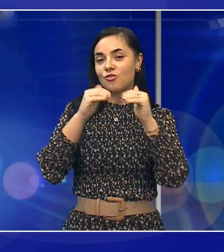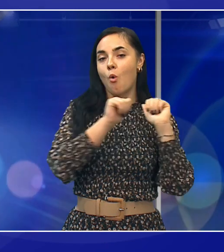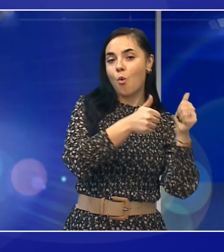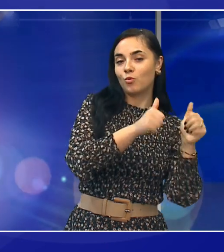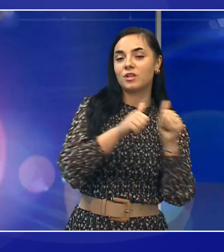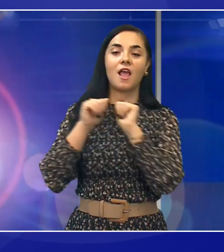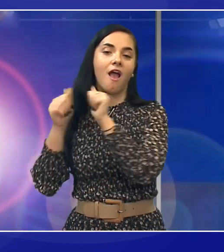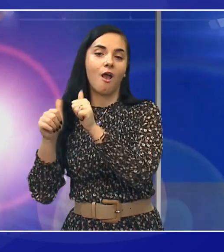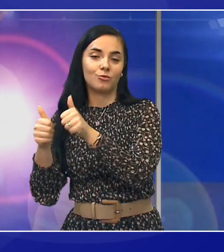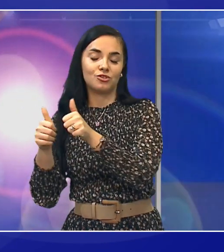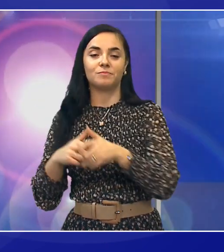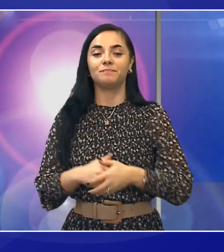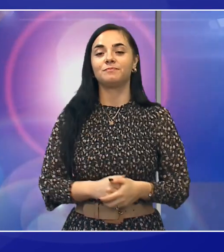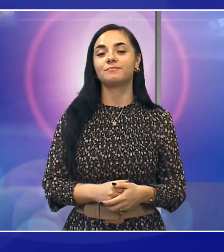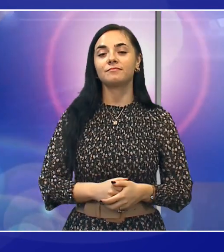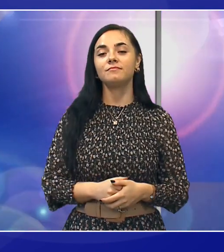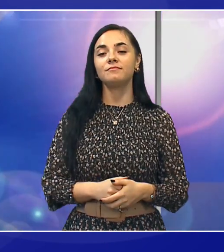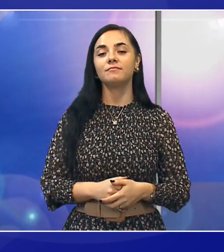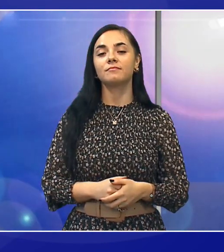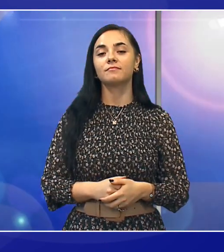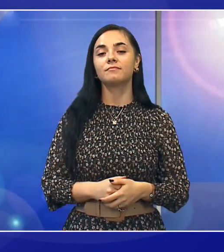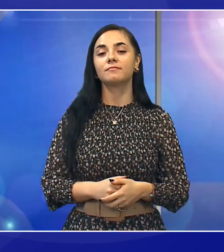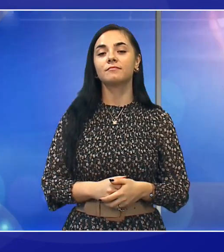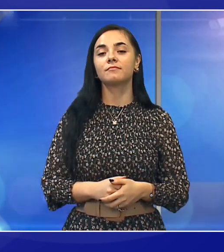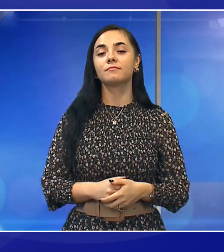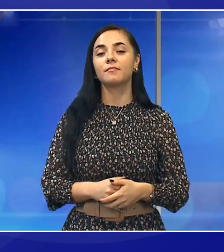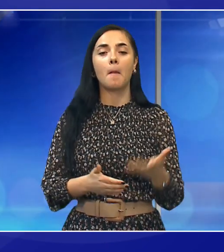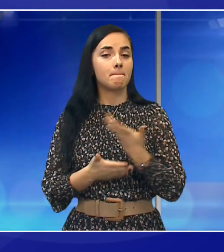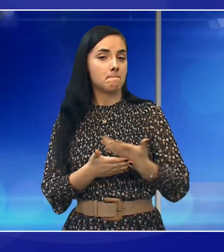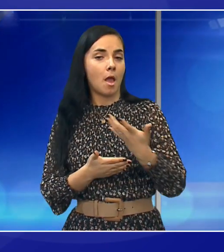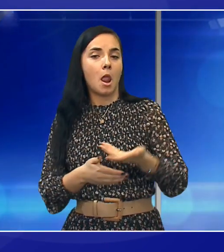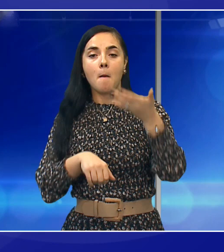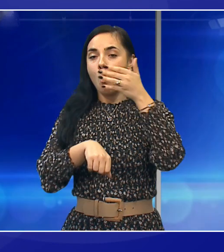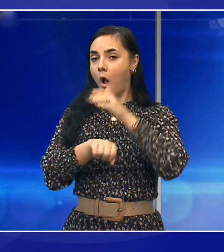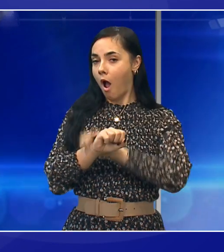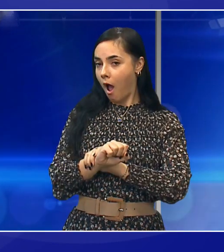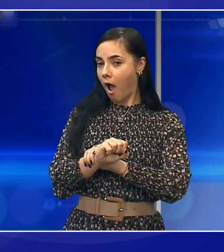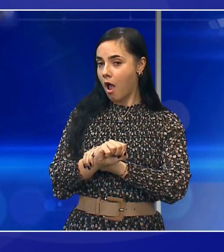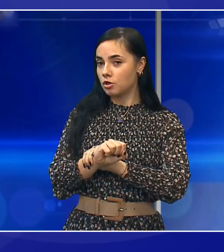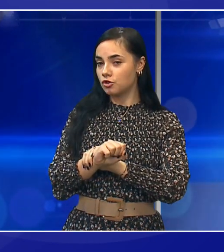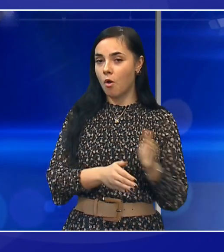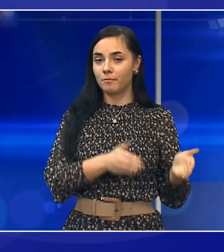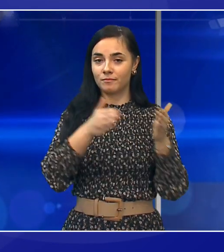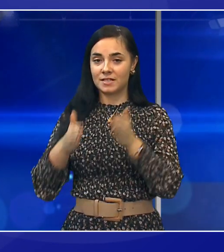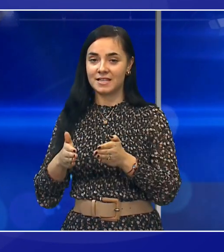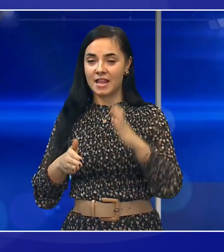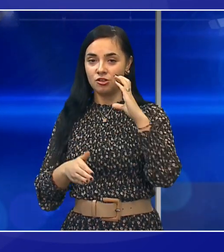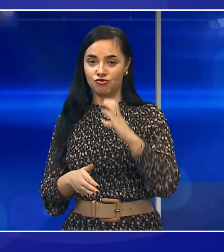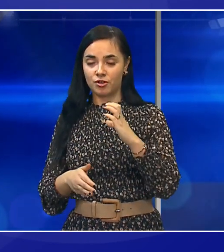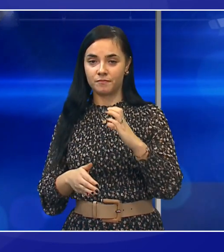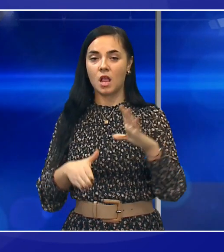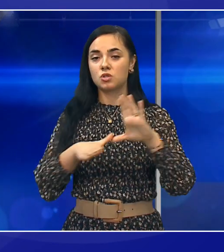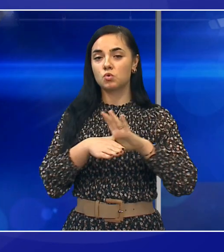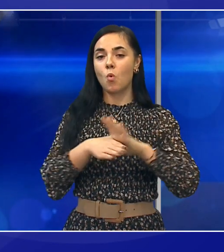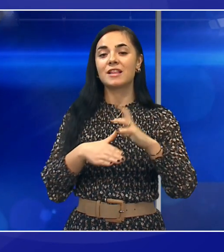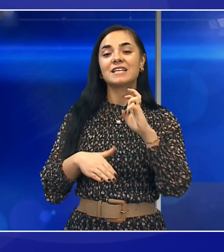11 a 11. Per il calcio in Lega Pro il Sestri Levante in